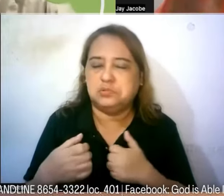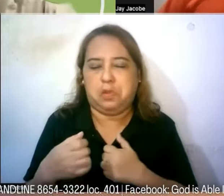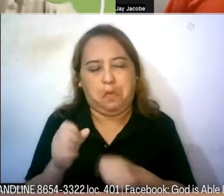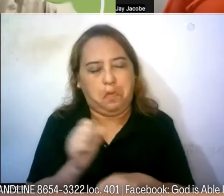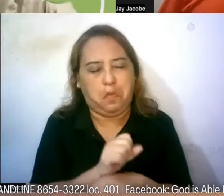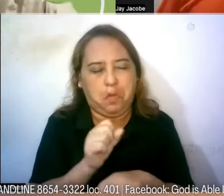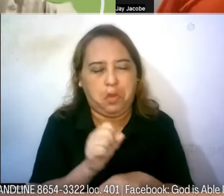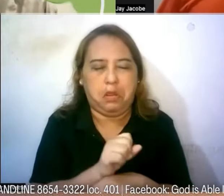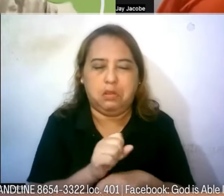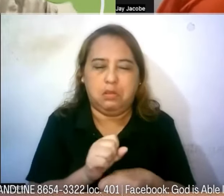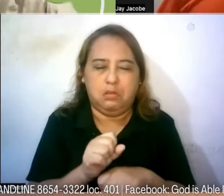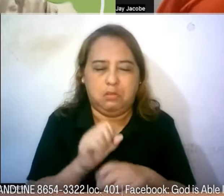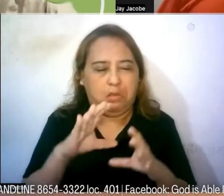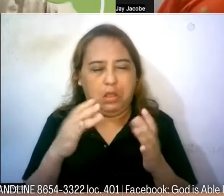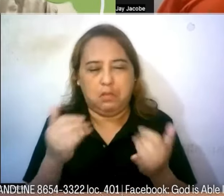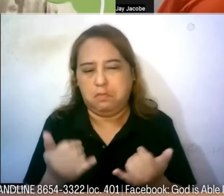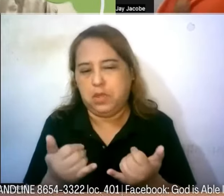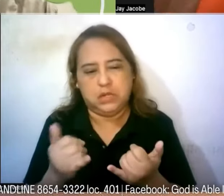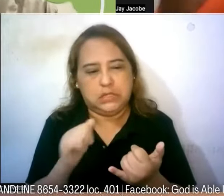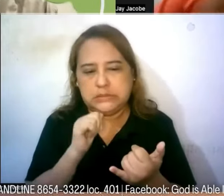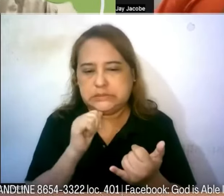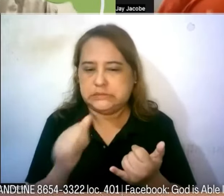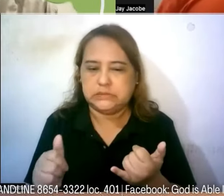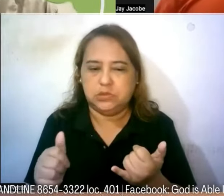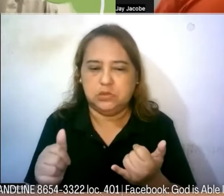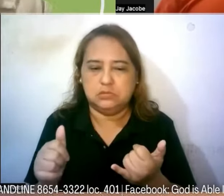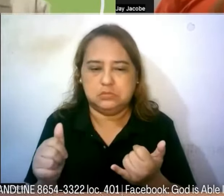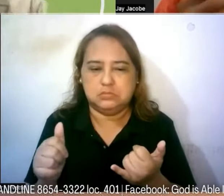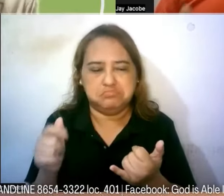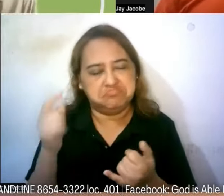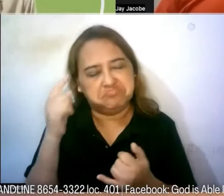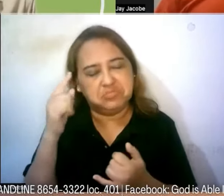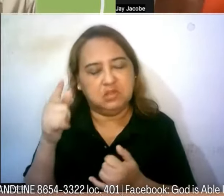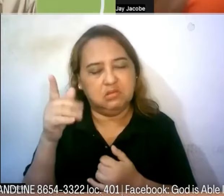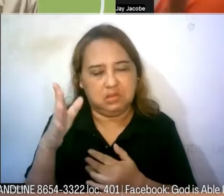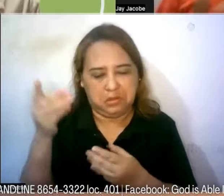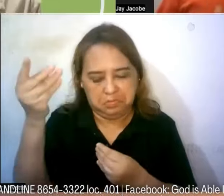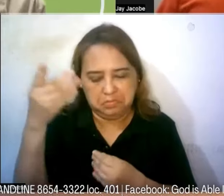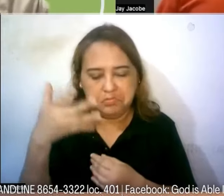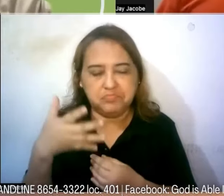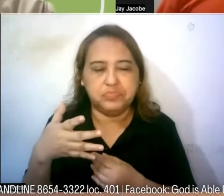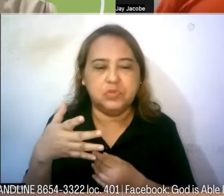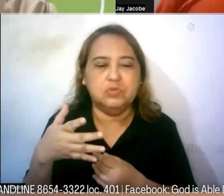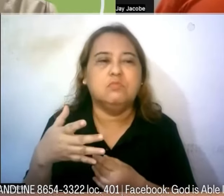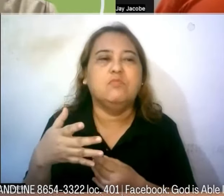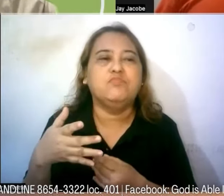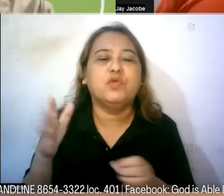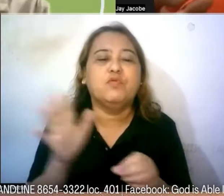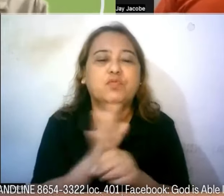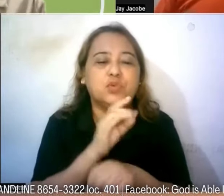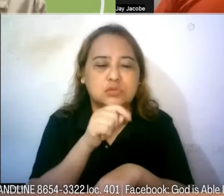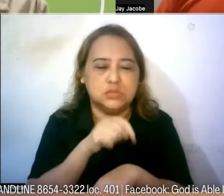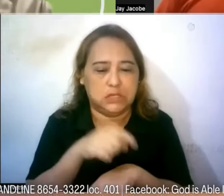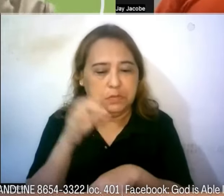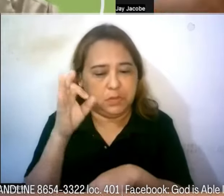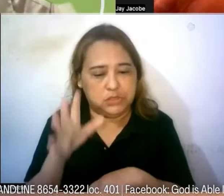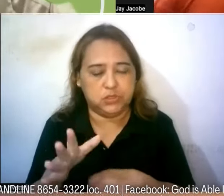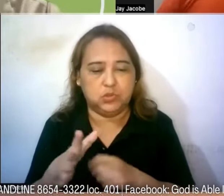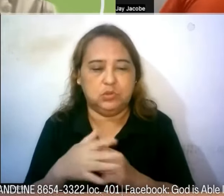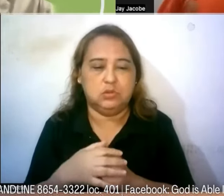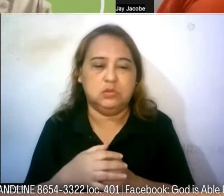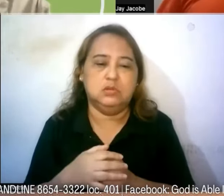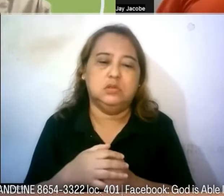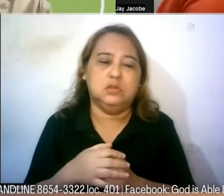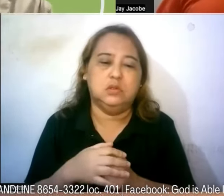think the Lord told me to go on a full-time and that is your calling nung ako po ay nag-attempt